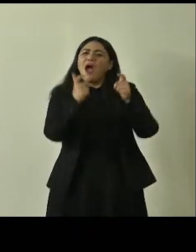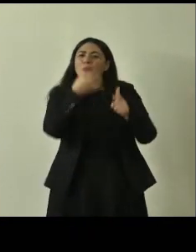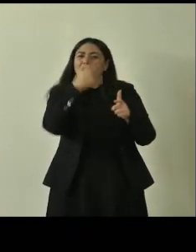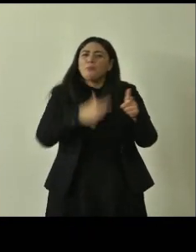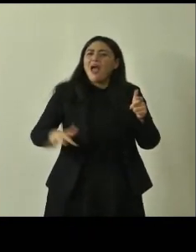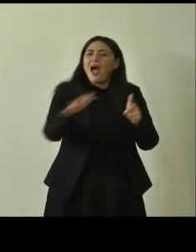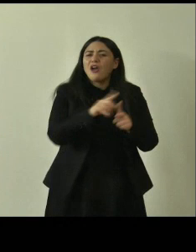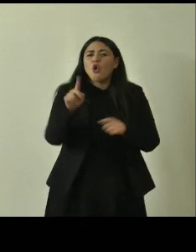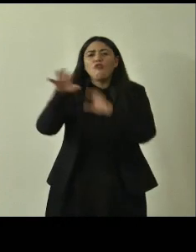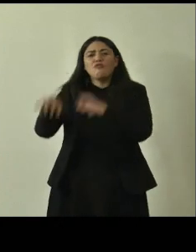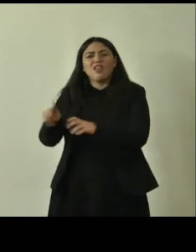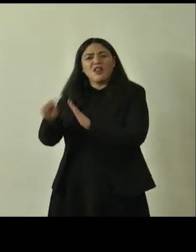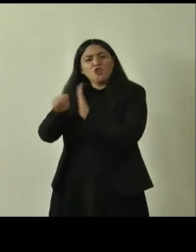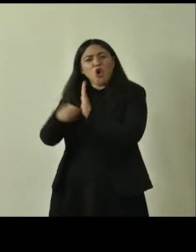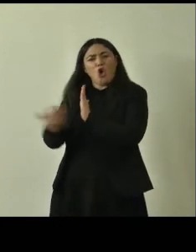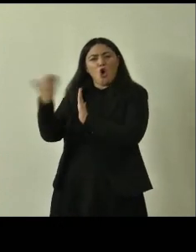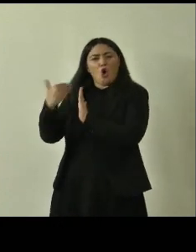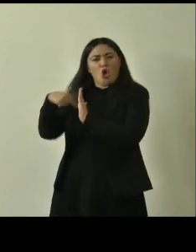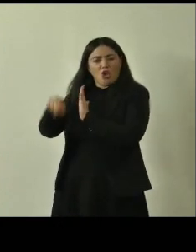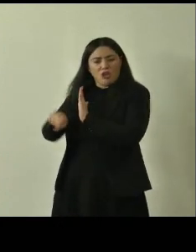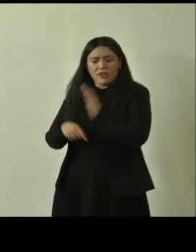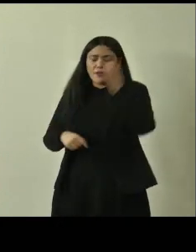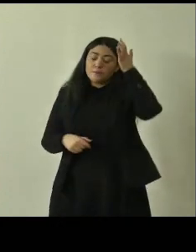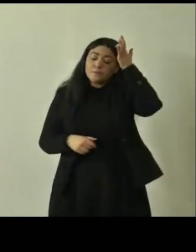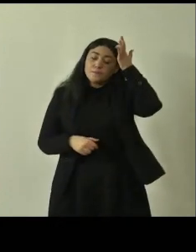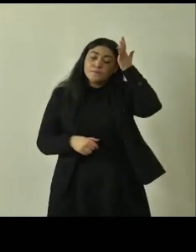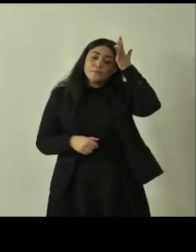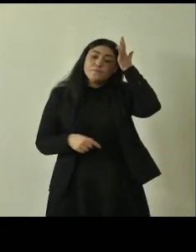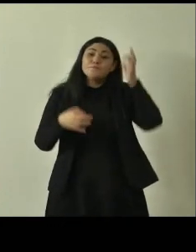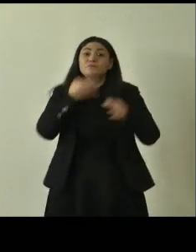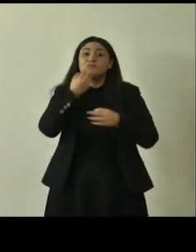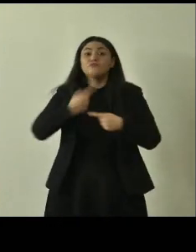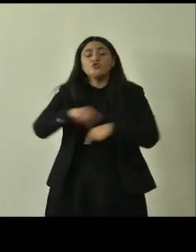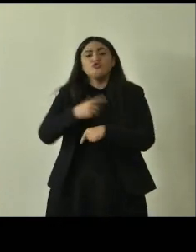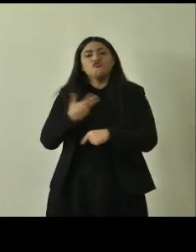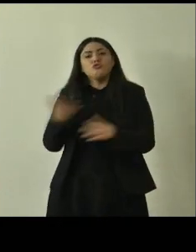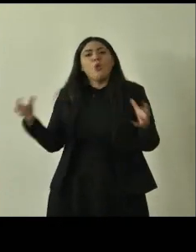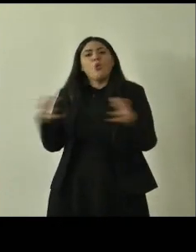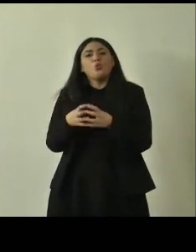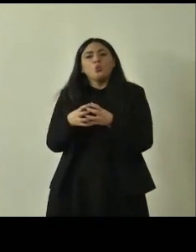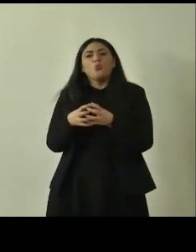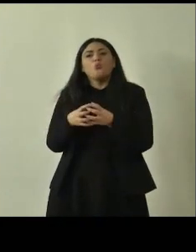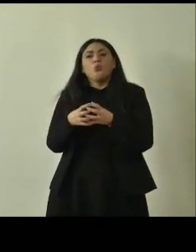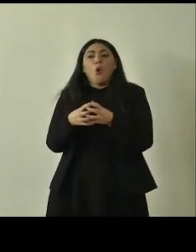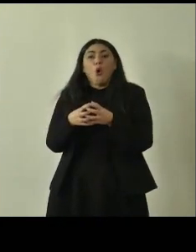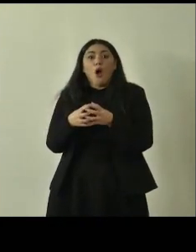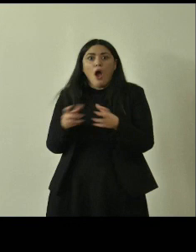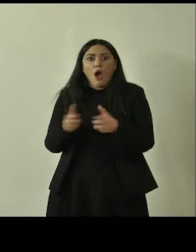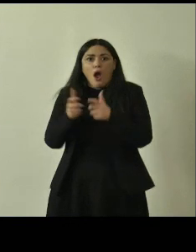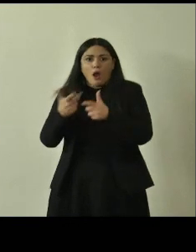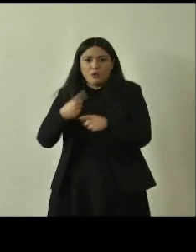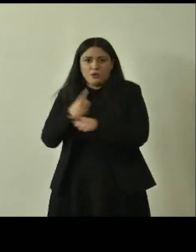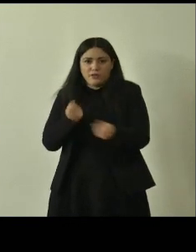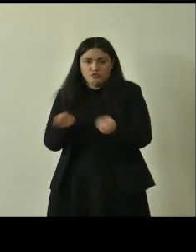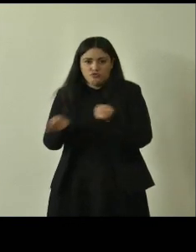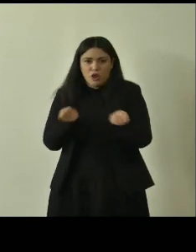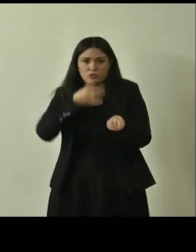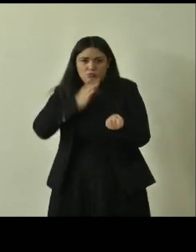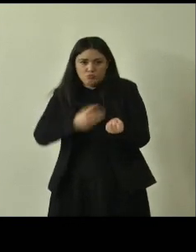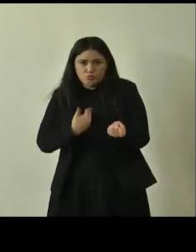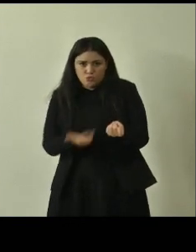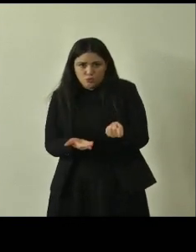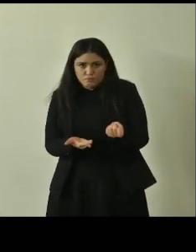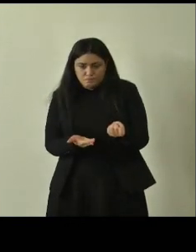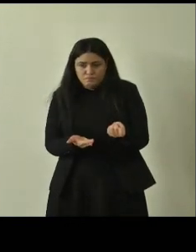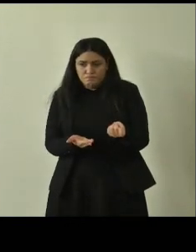nelle ville storiche quindi noi abbiamo un certo gruppo di alberi da gestire oltre i